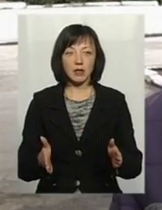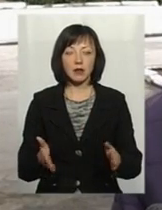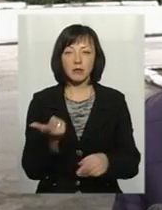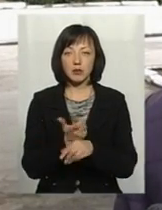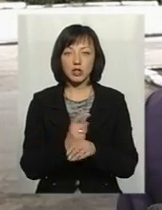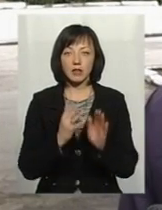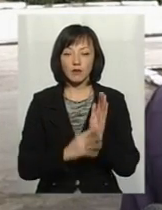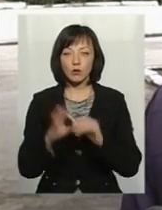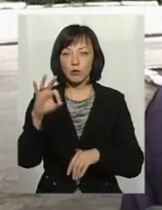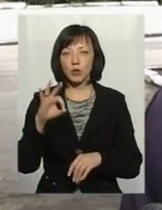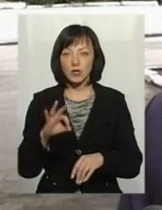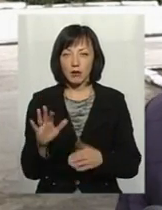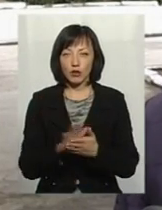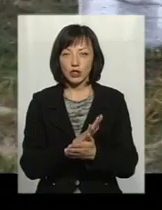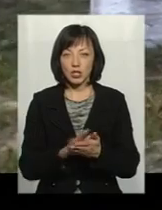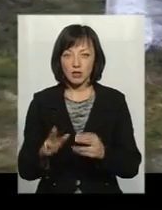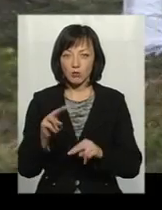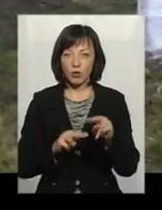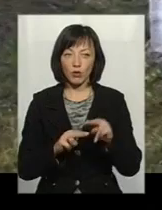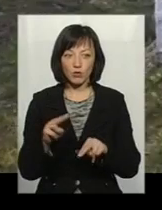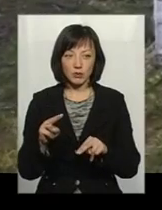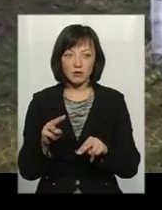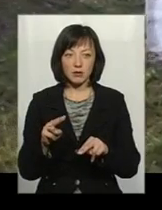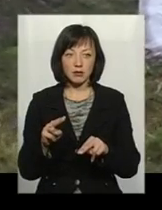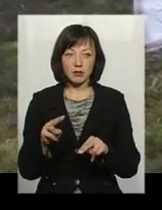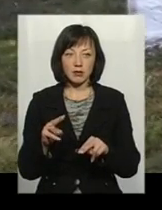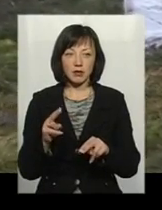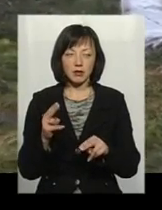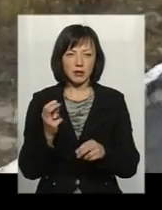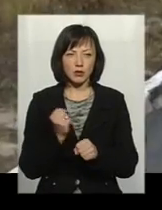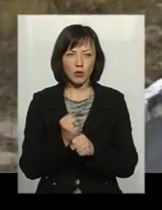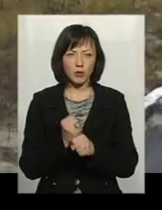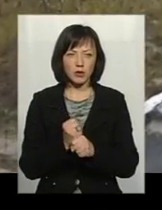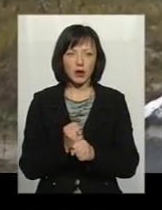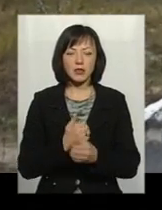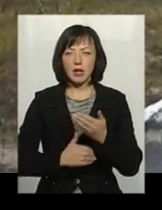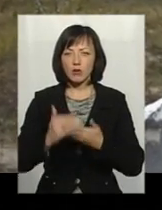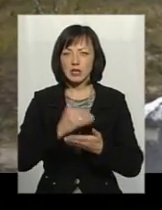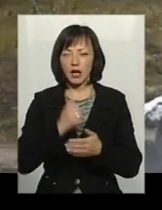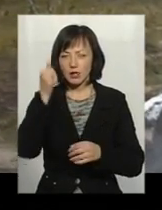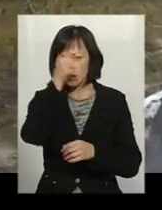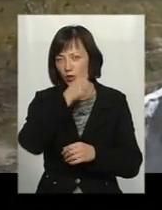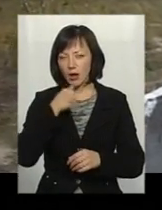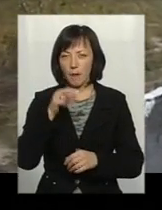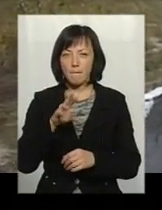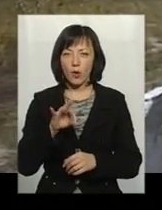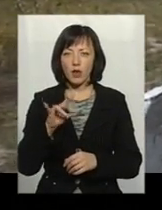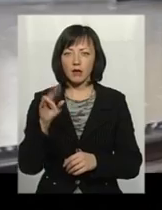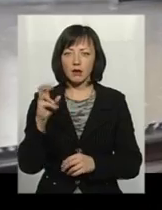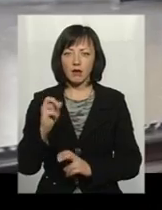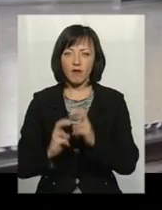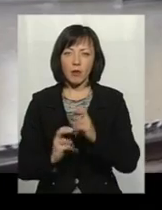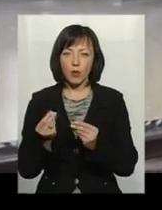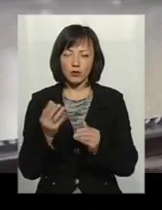% роботи по очисних спорудах не зроблено. У реконструкцію очисних споруд за останні роки Понянківська картонно-паперова фабрика вклала